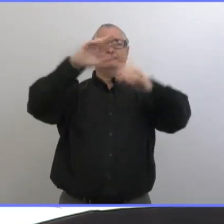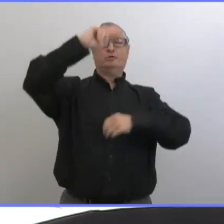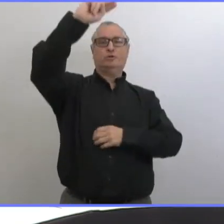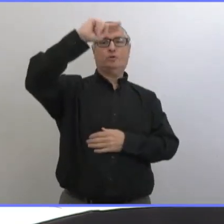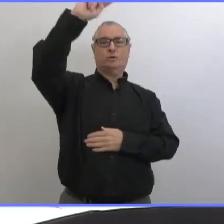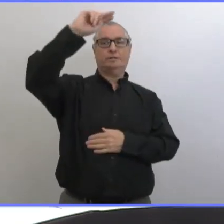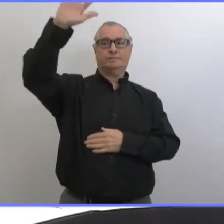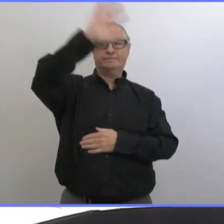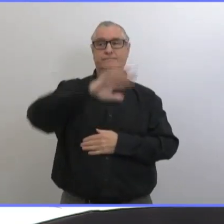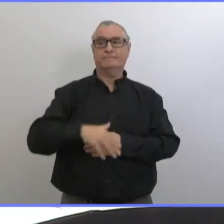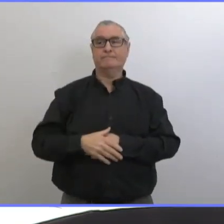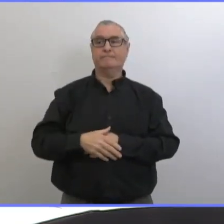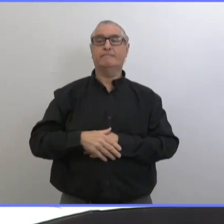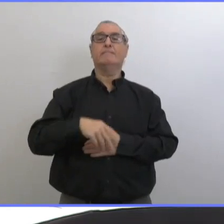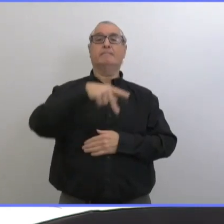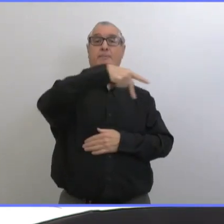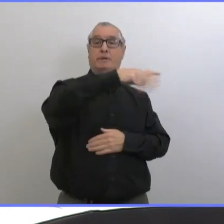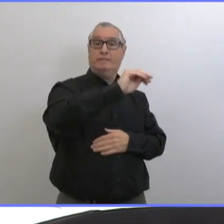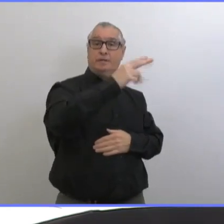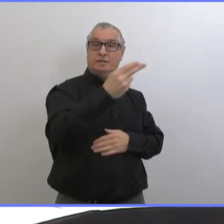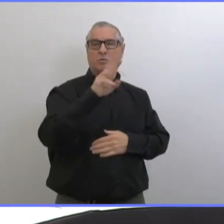sanitaire du Nord. C'est en plus